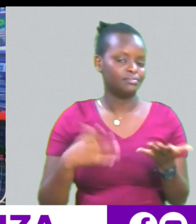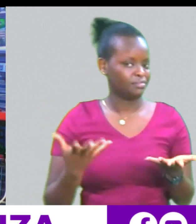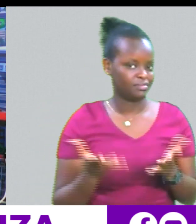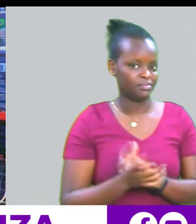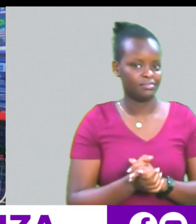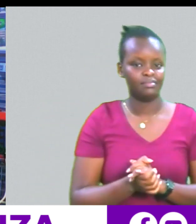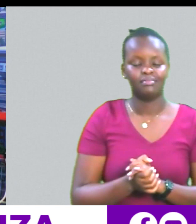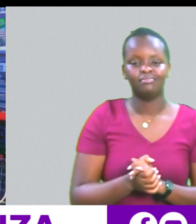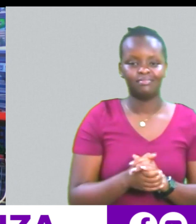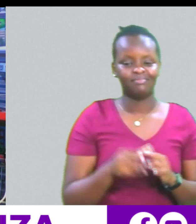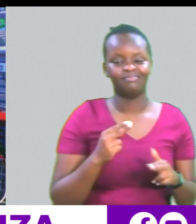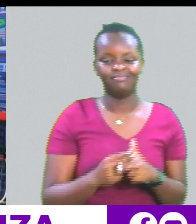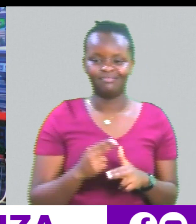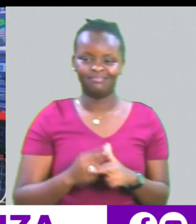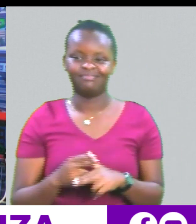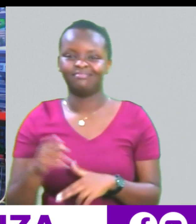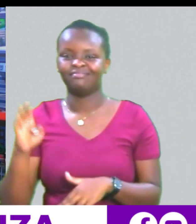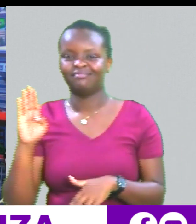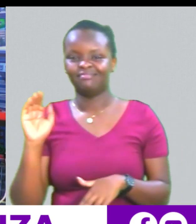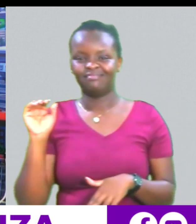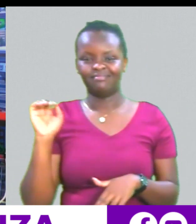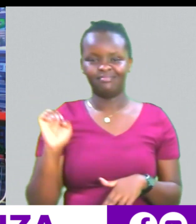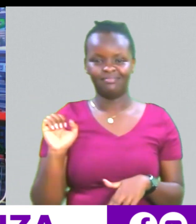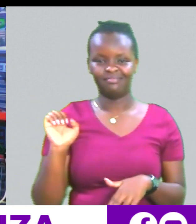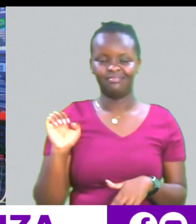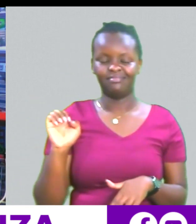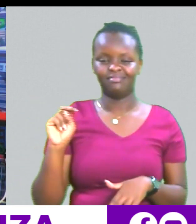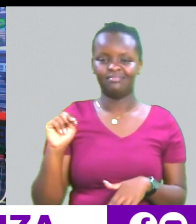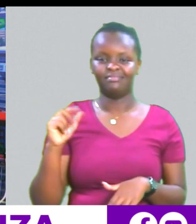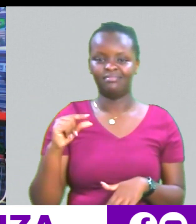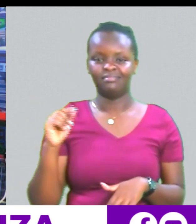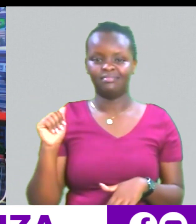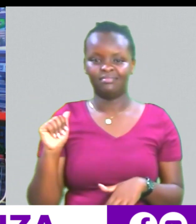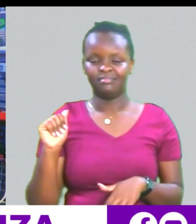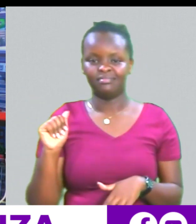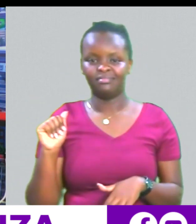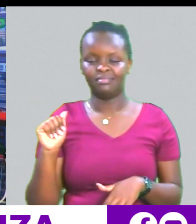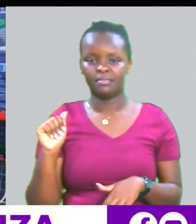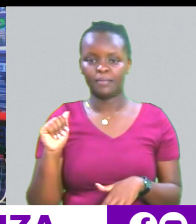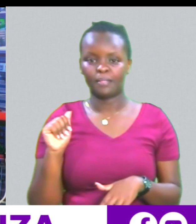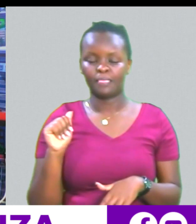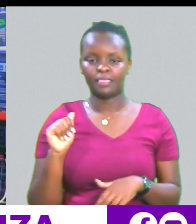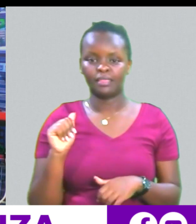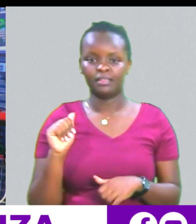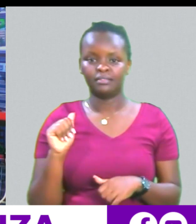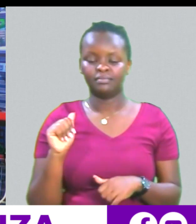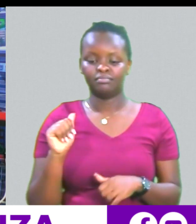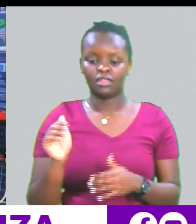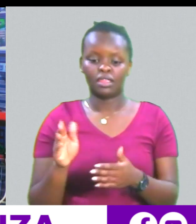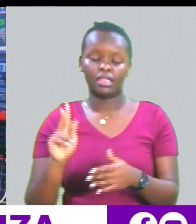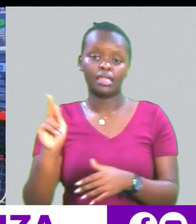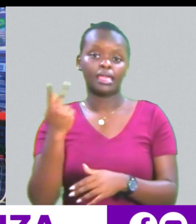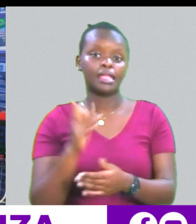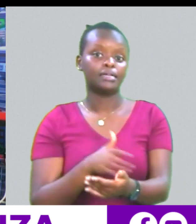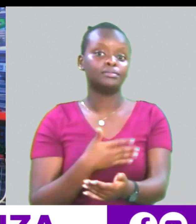Benga Pia mimi kwa pia mimi kwa nyumba Hi benga The genre of kenyan music